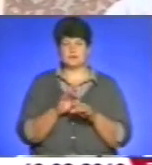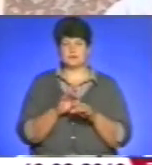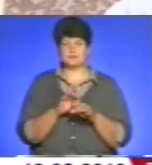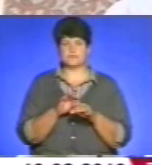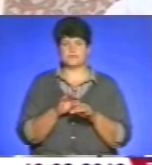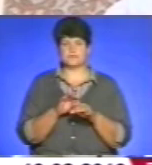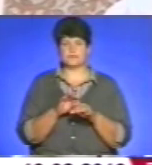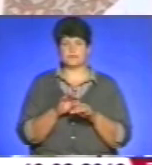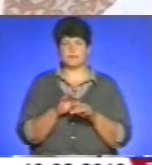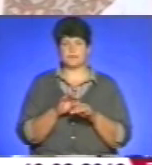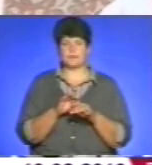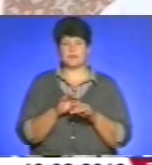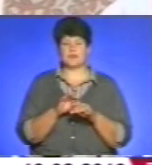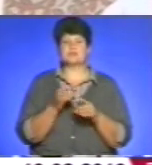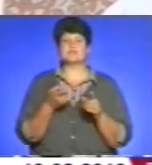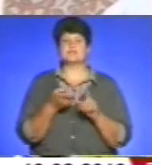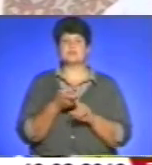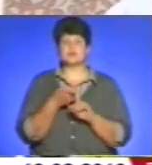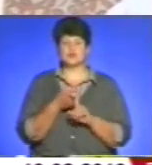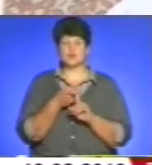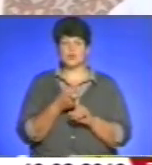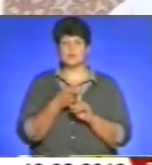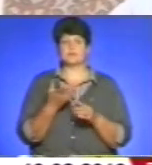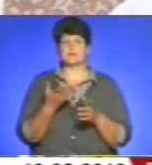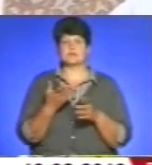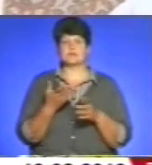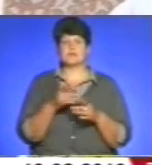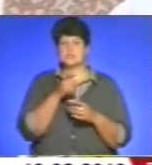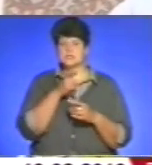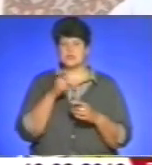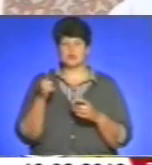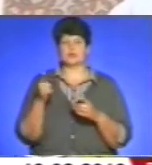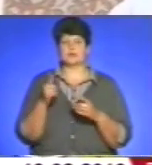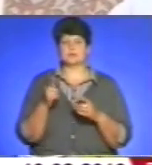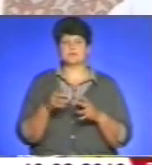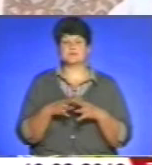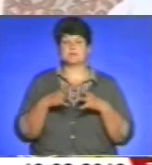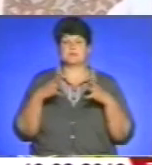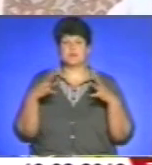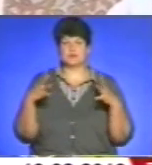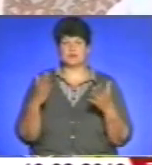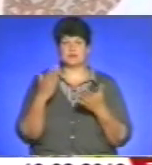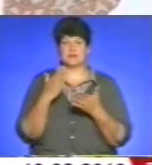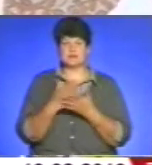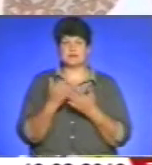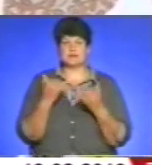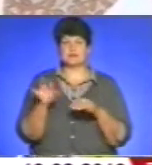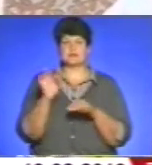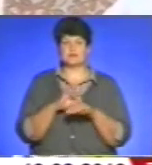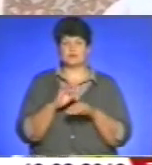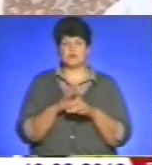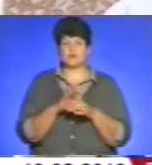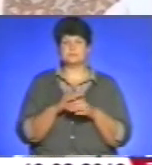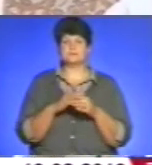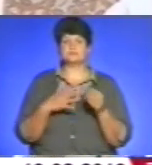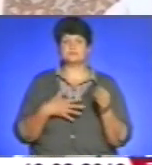піком пікових температур в нас почало зрости захворювання з кишковими інфекціями. Це відбувається кожен